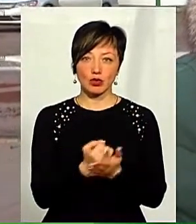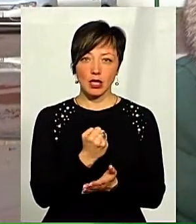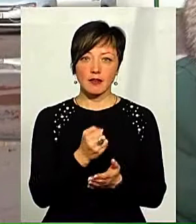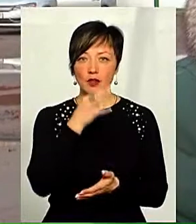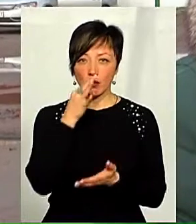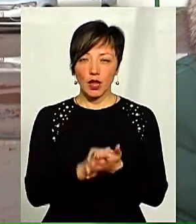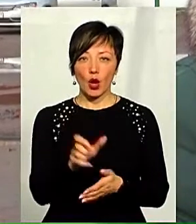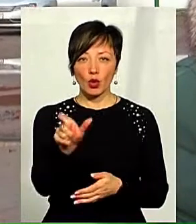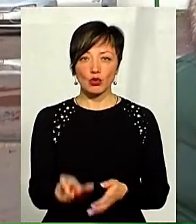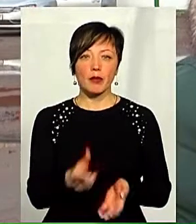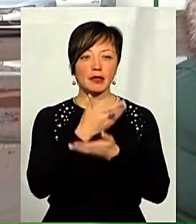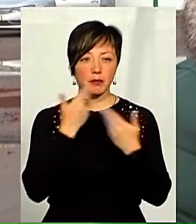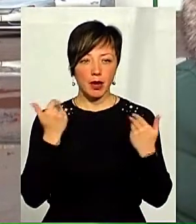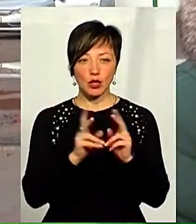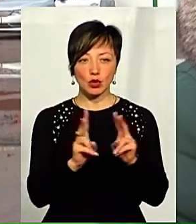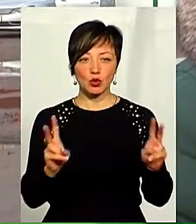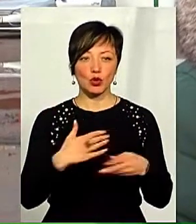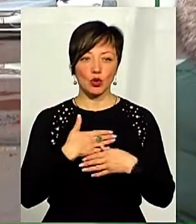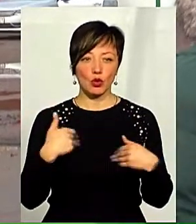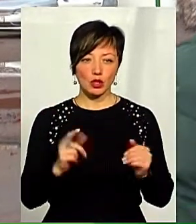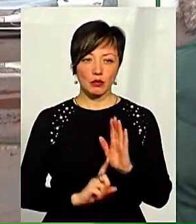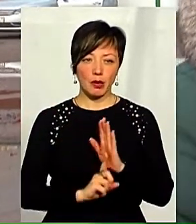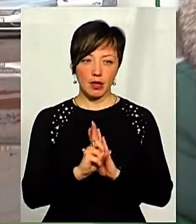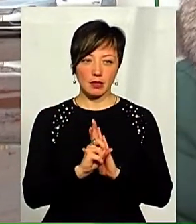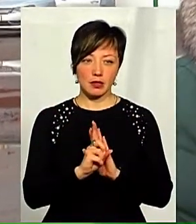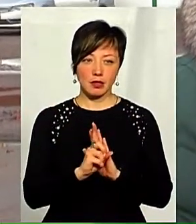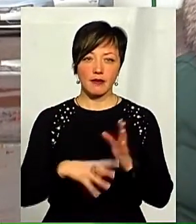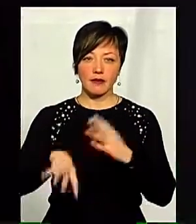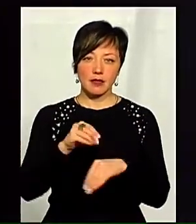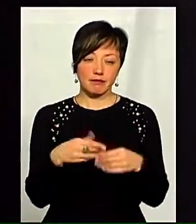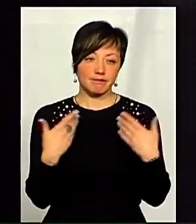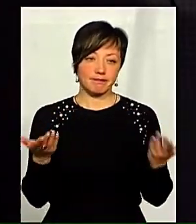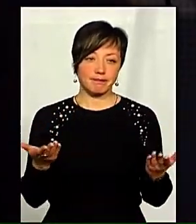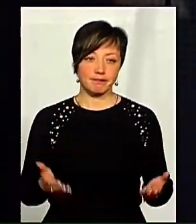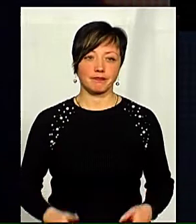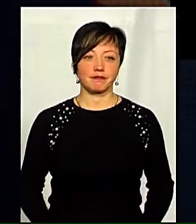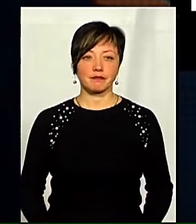відповідальної особи немає. Ніхто не хоче братися. Ну, всі розводять руками.